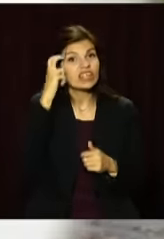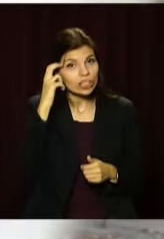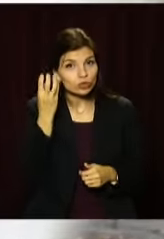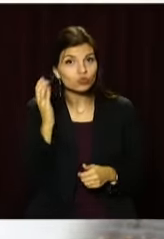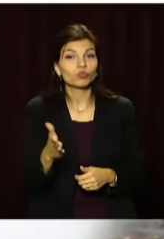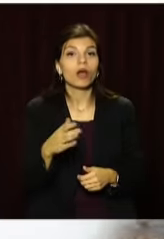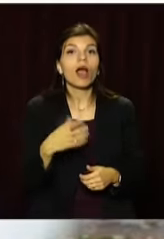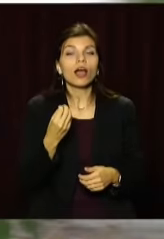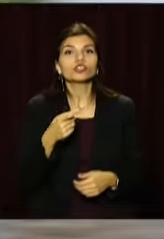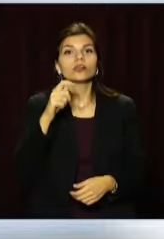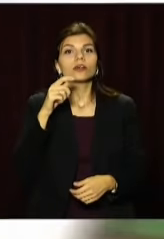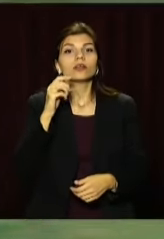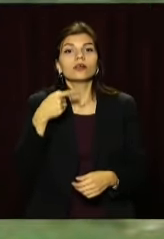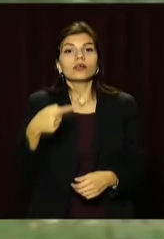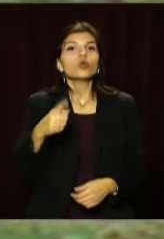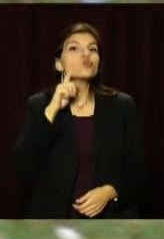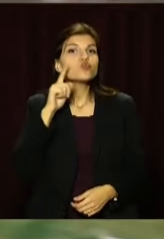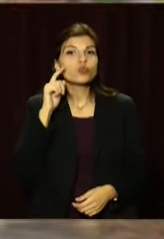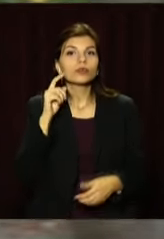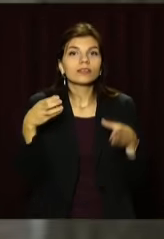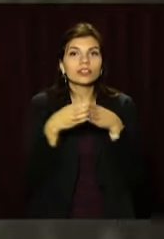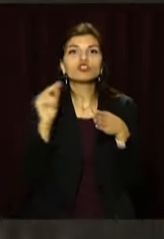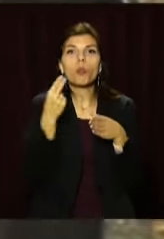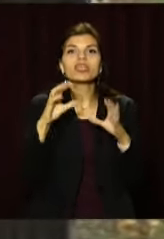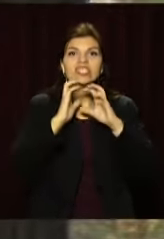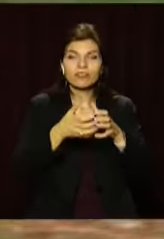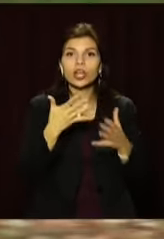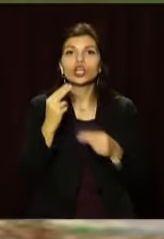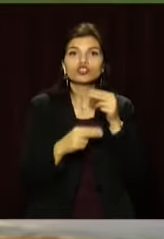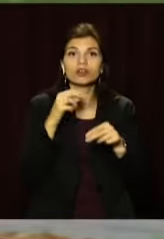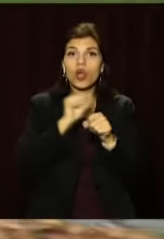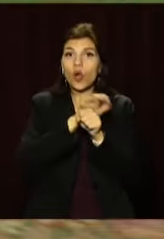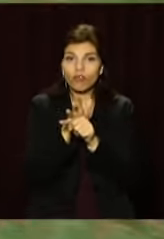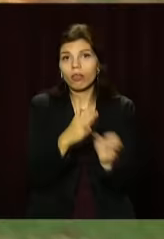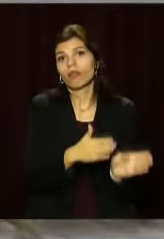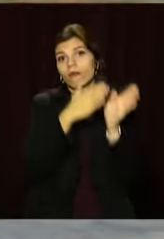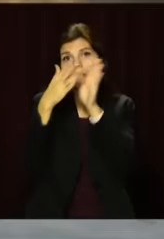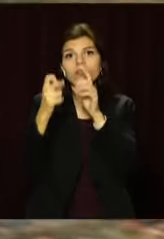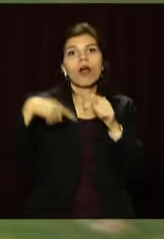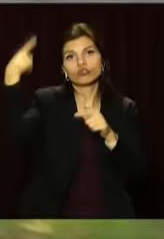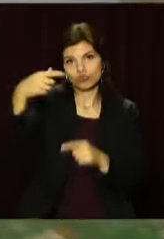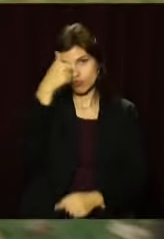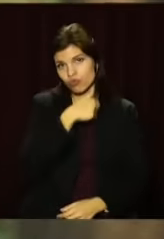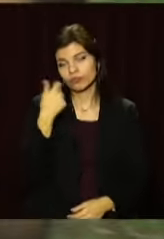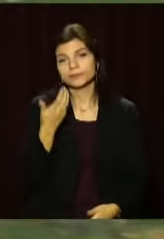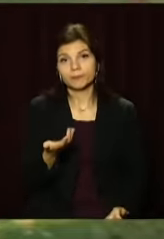А головним стартом для них стане юнацький чемпіонат світу, який через пандемію перенесли на наступний рік.